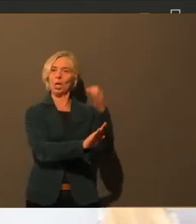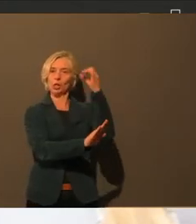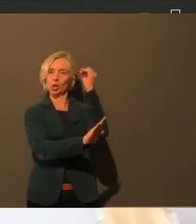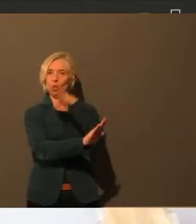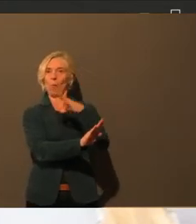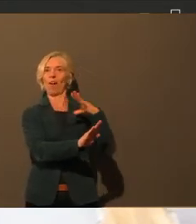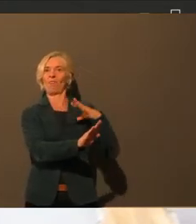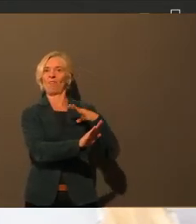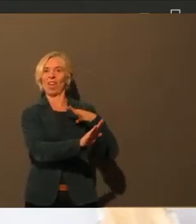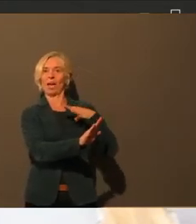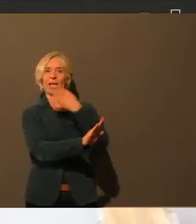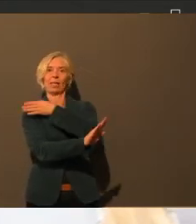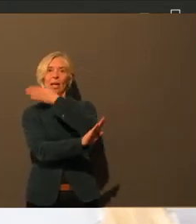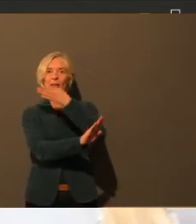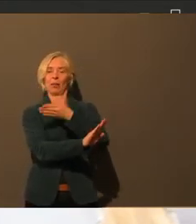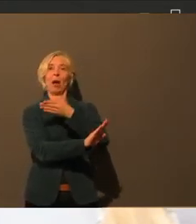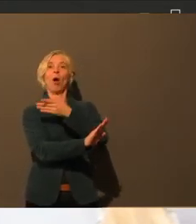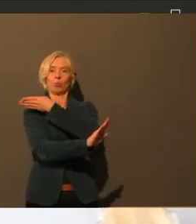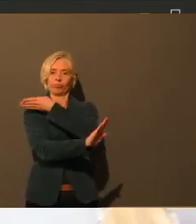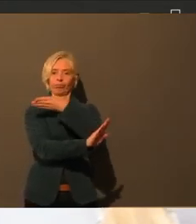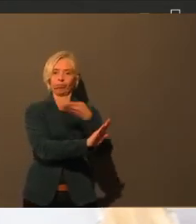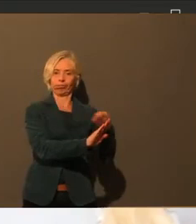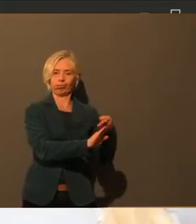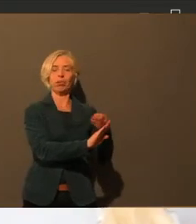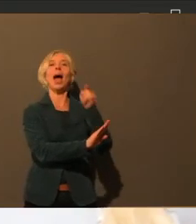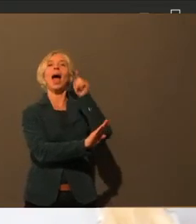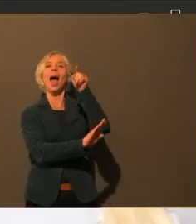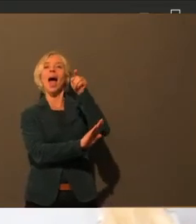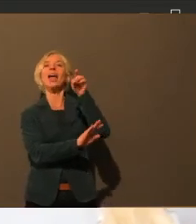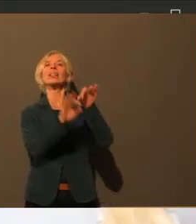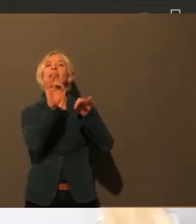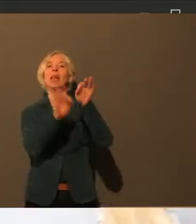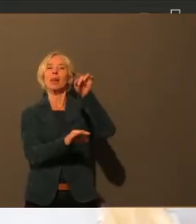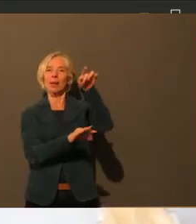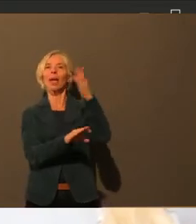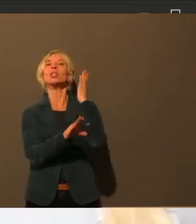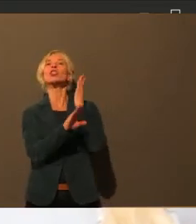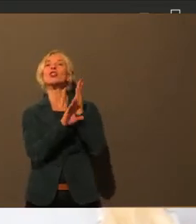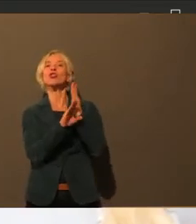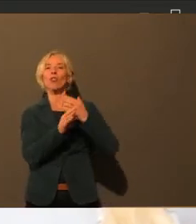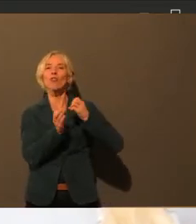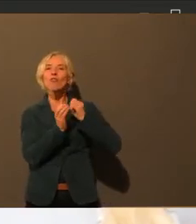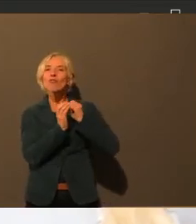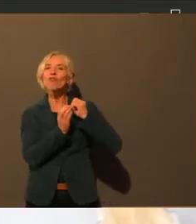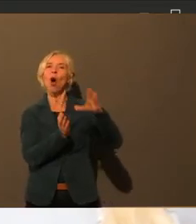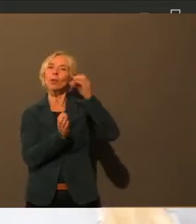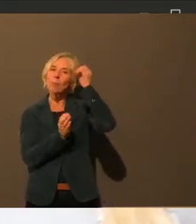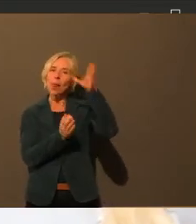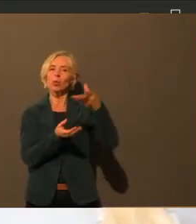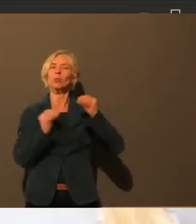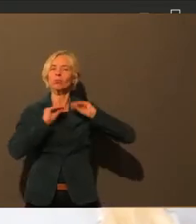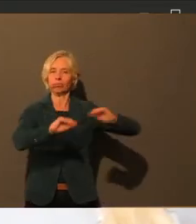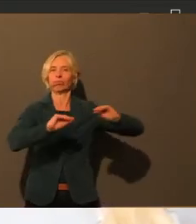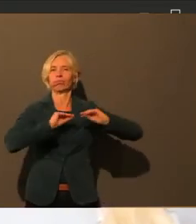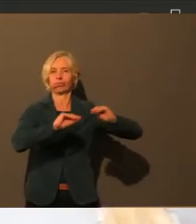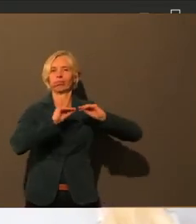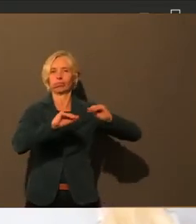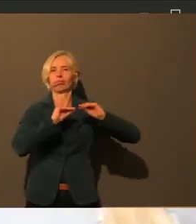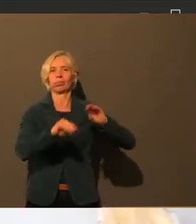Akademie in Dillingen angeboten worden. Wir in Augsburg haben unsere eigene Stadtakademie, wo beispielsweise